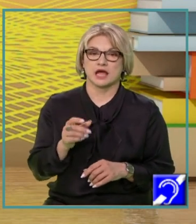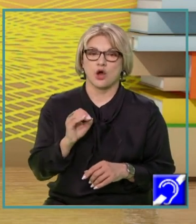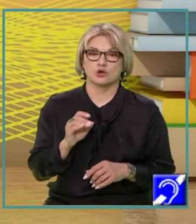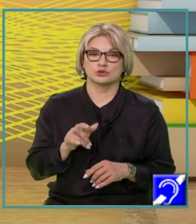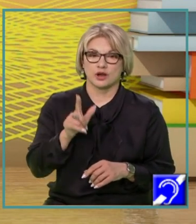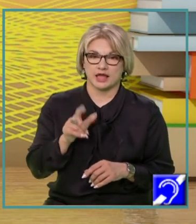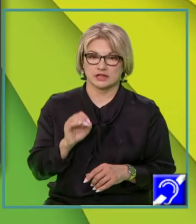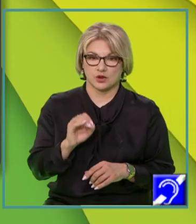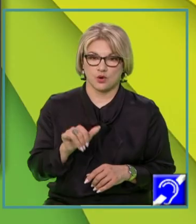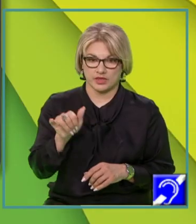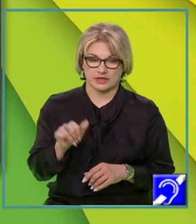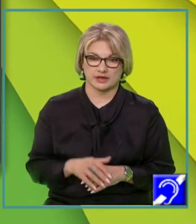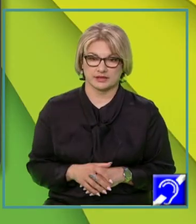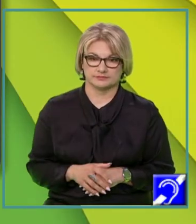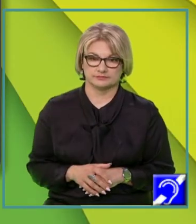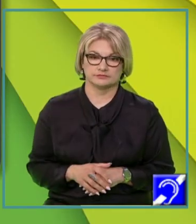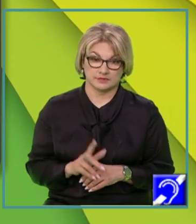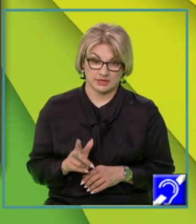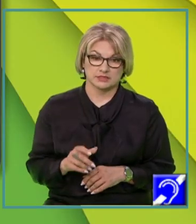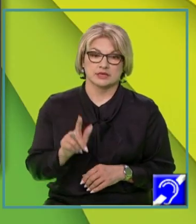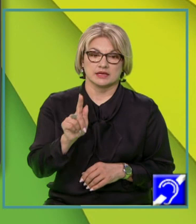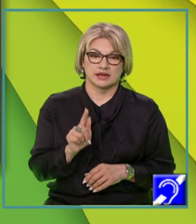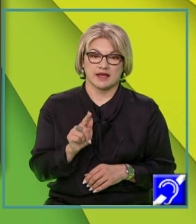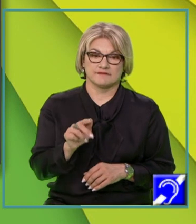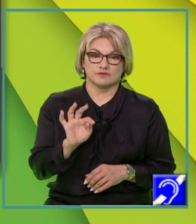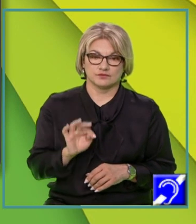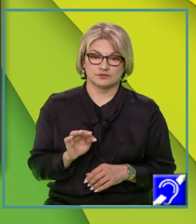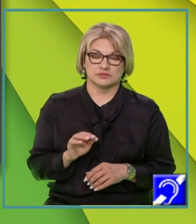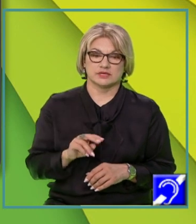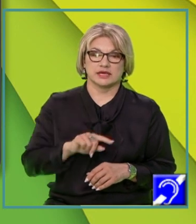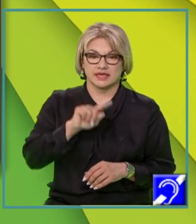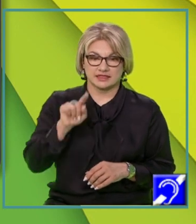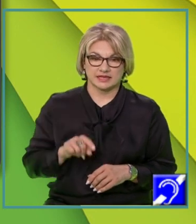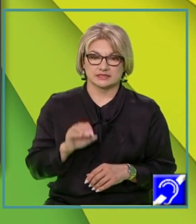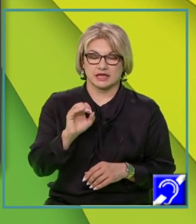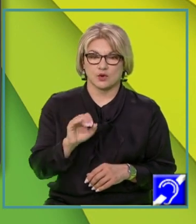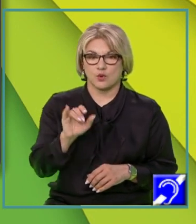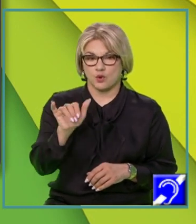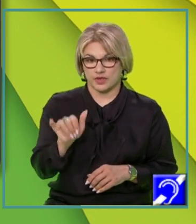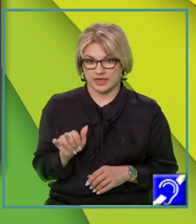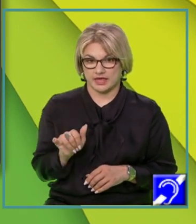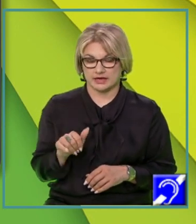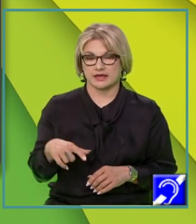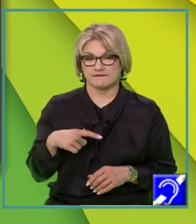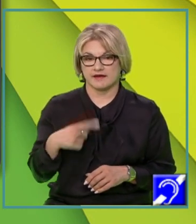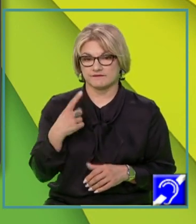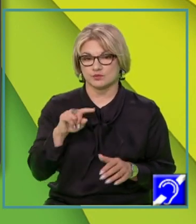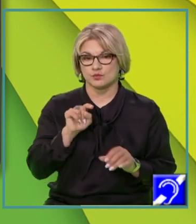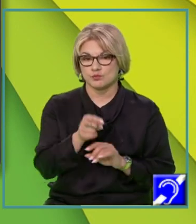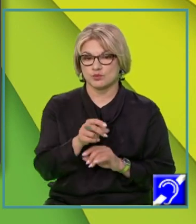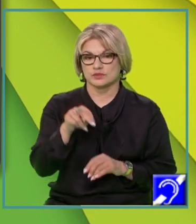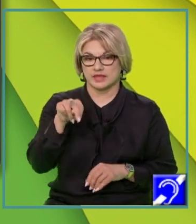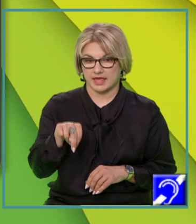Așadar, graficul funcției intersectat cu axa ordonatelor, O, Y, va fi un punct N